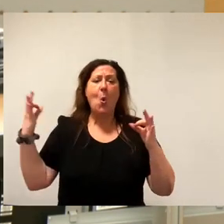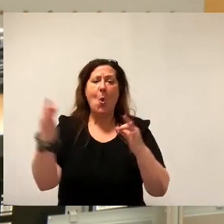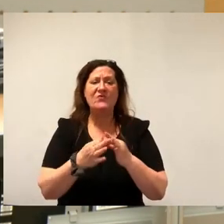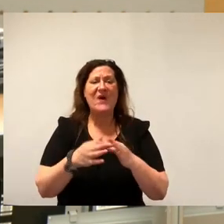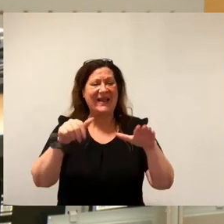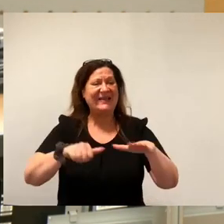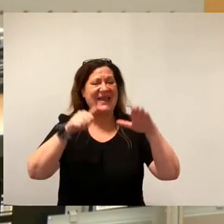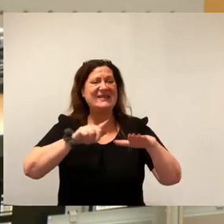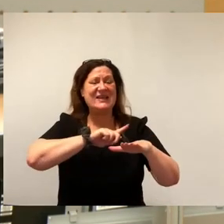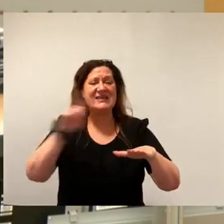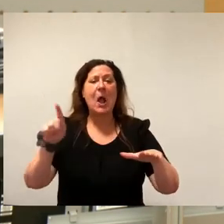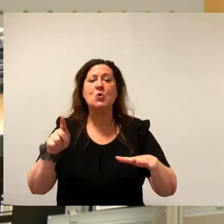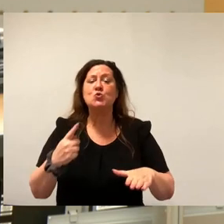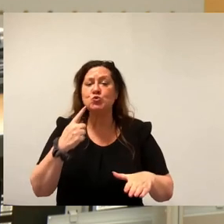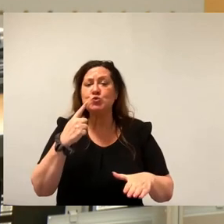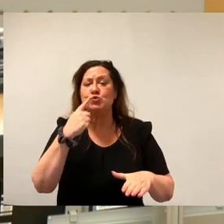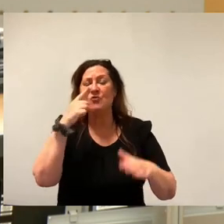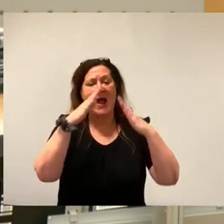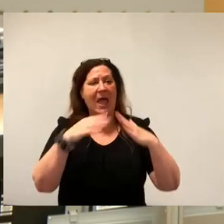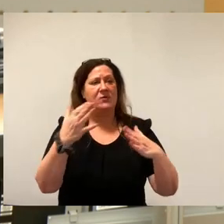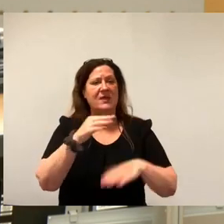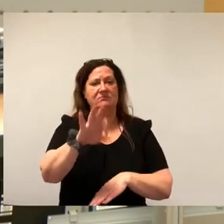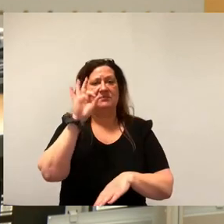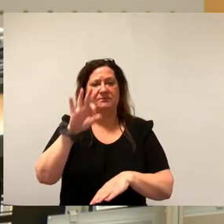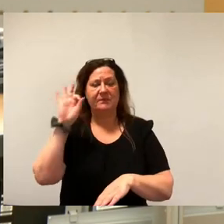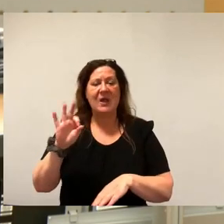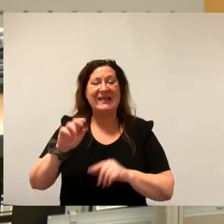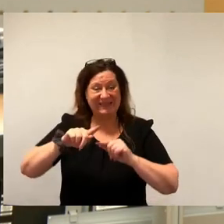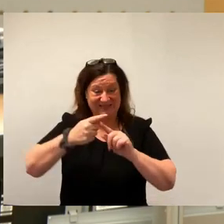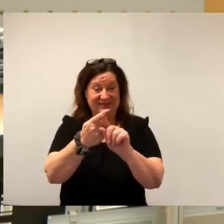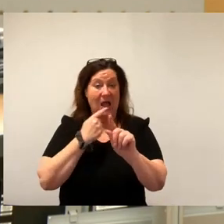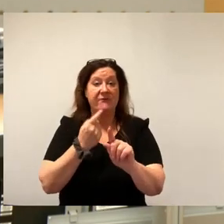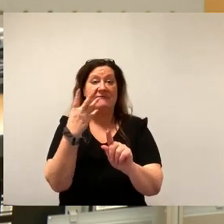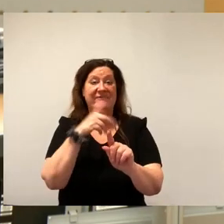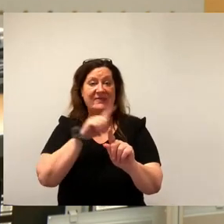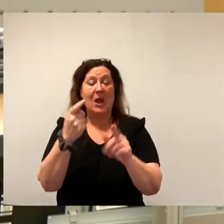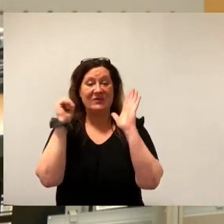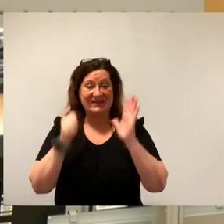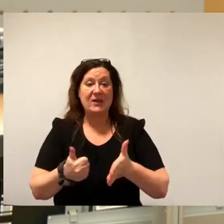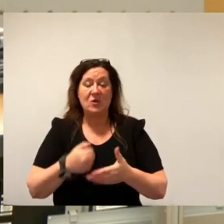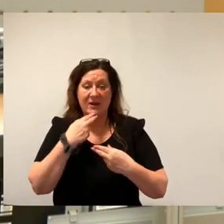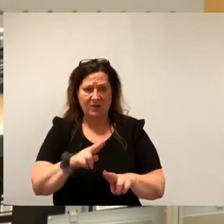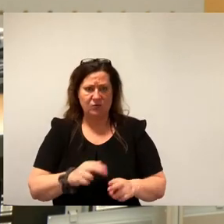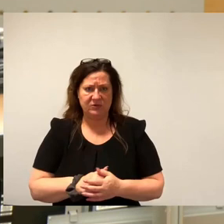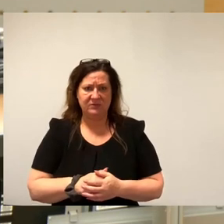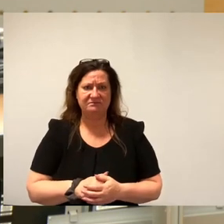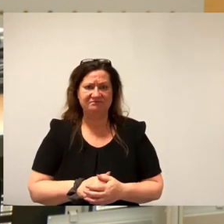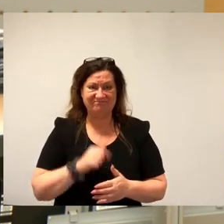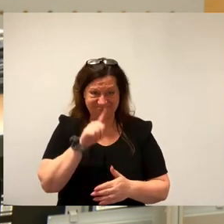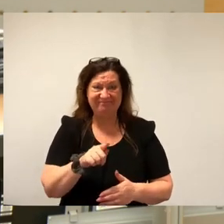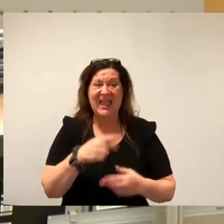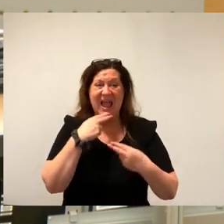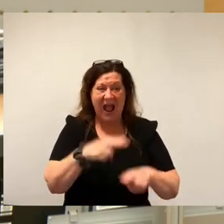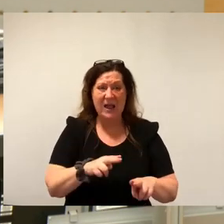ausgewählte Haushalte angeschrieben und hat 4.600 Antworten bekommen. Die Anzahl an Antworten ist zur Erstellung eines qualifizierten Mietspieges